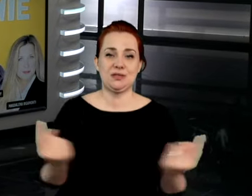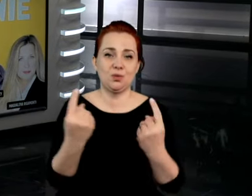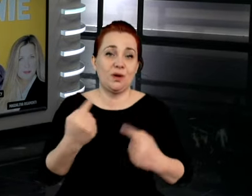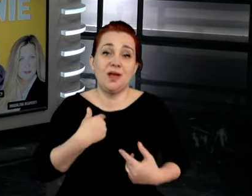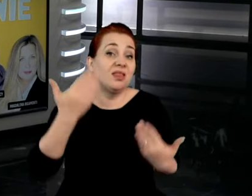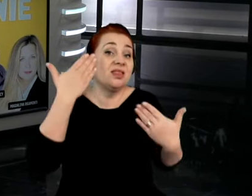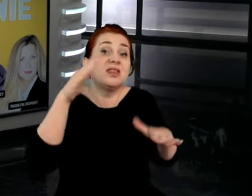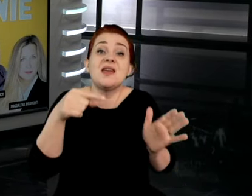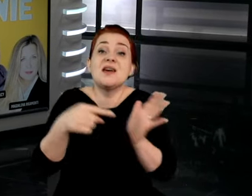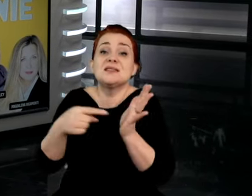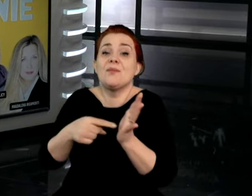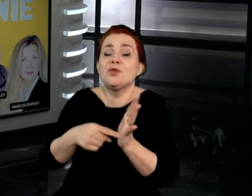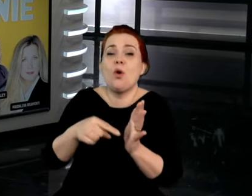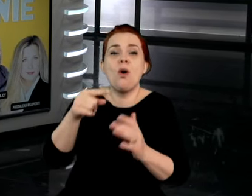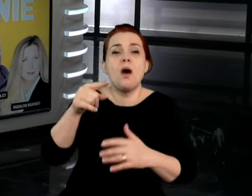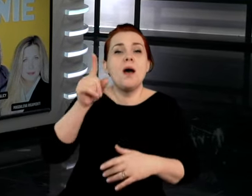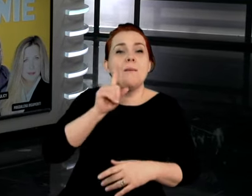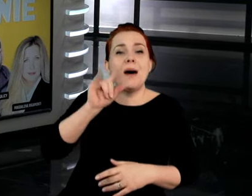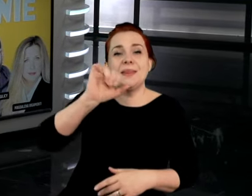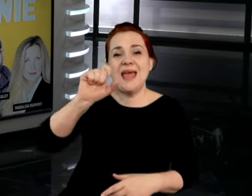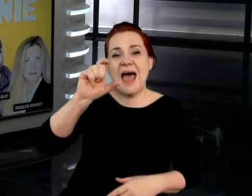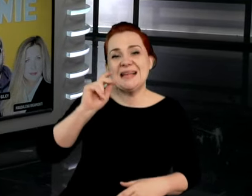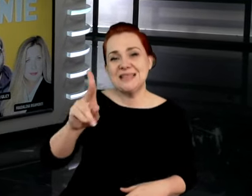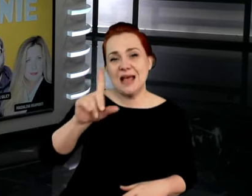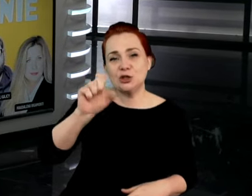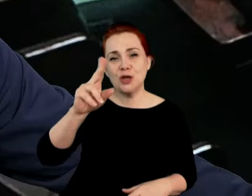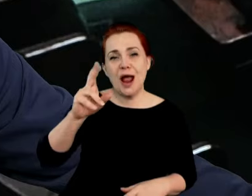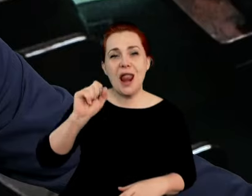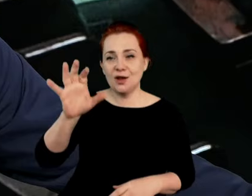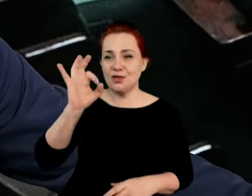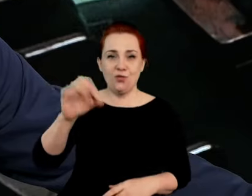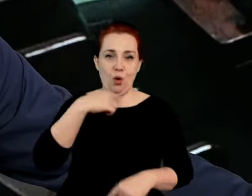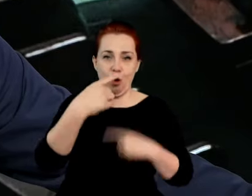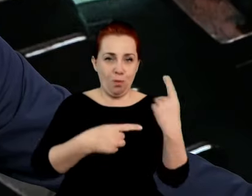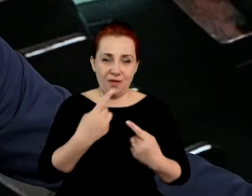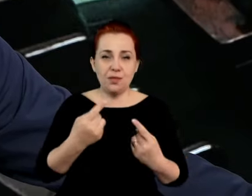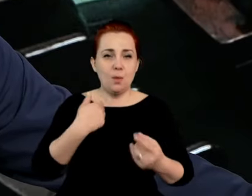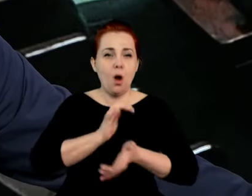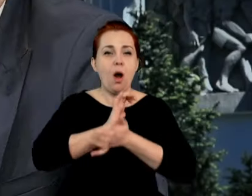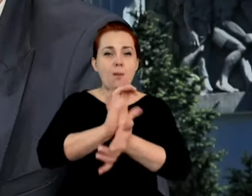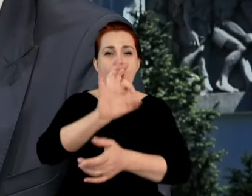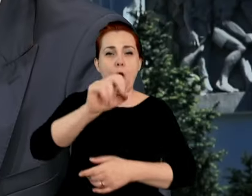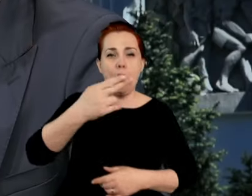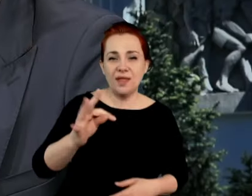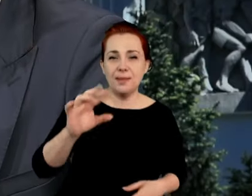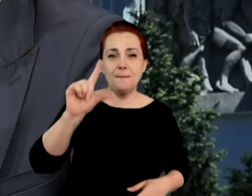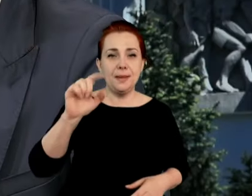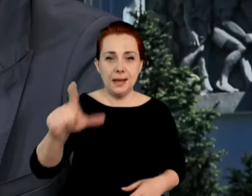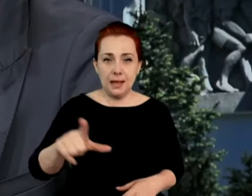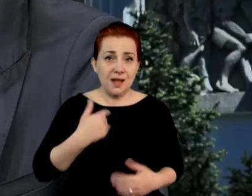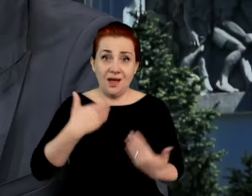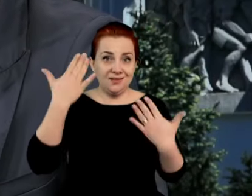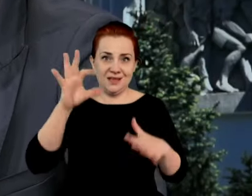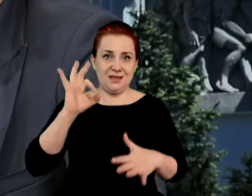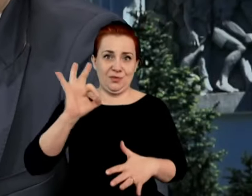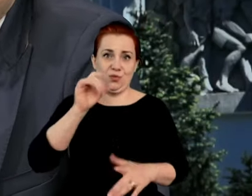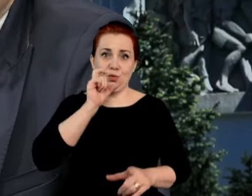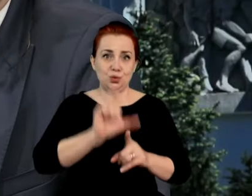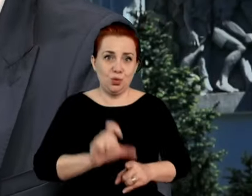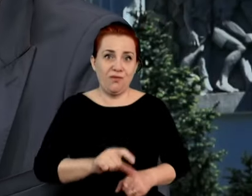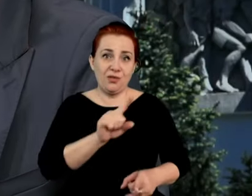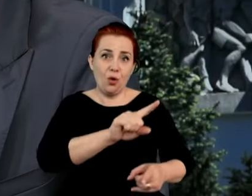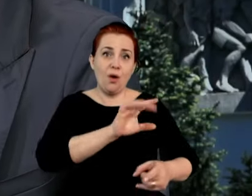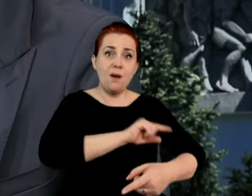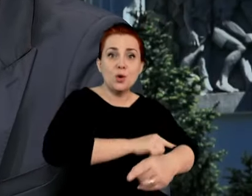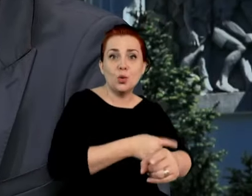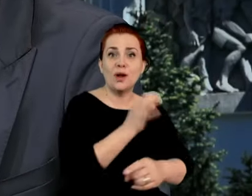Jacka Żalka. publicznie chyba też o nich nie wypowiedział. opublikowane przez Onet. Ale ja nie wiem, czy to... Nie znam tych zeznań, panie redaktorze. Czy to są materiały z prokuratury?